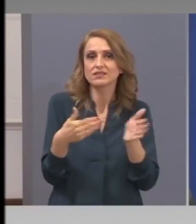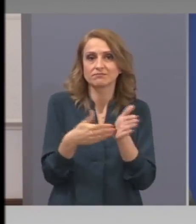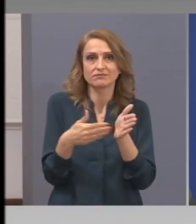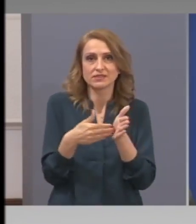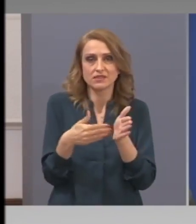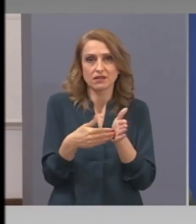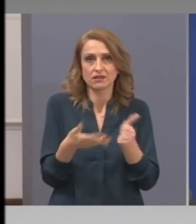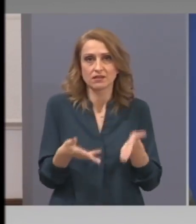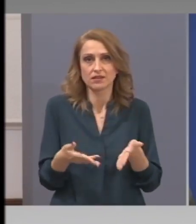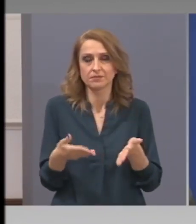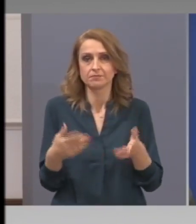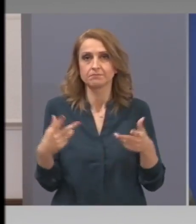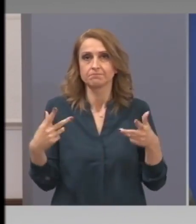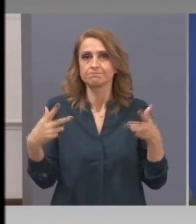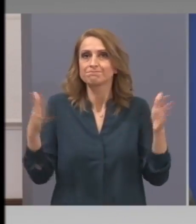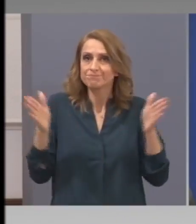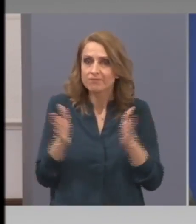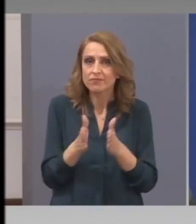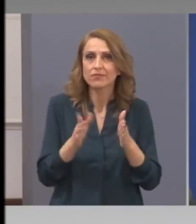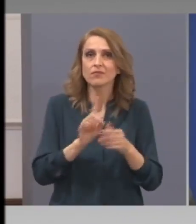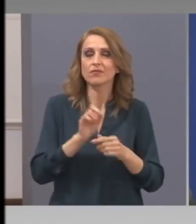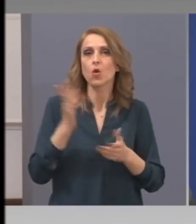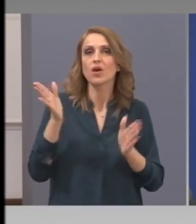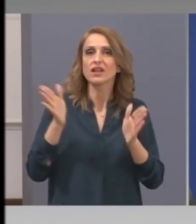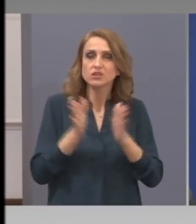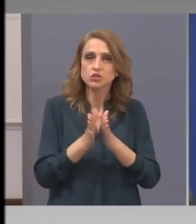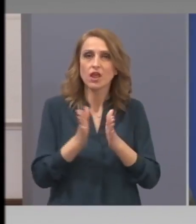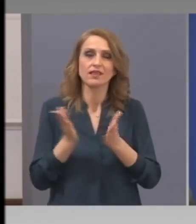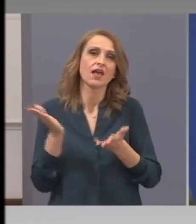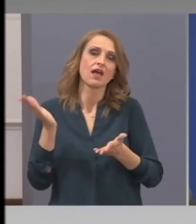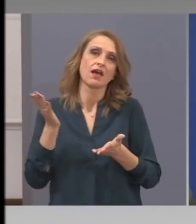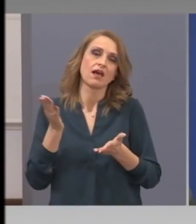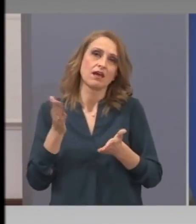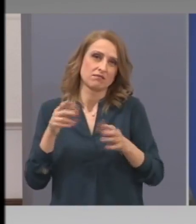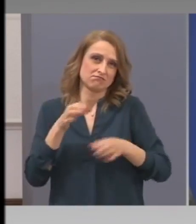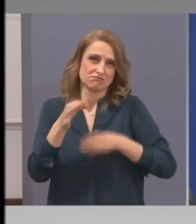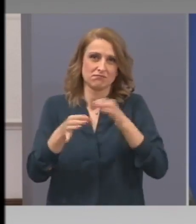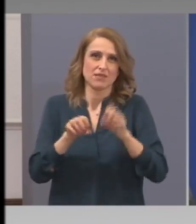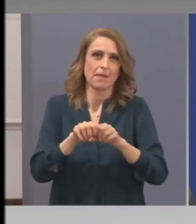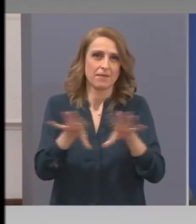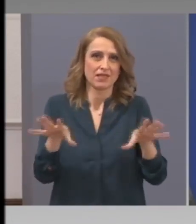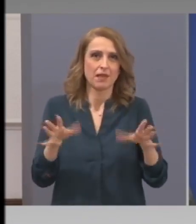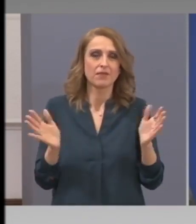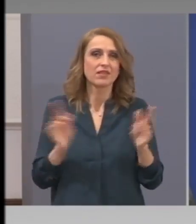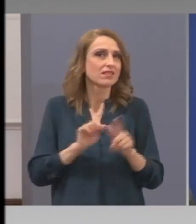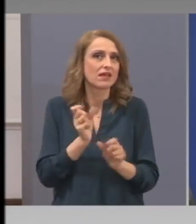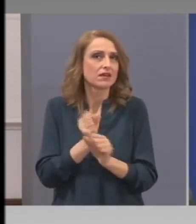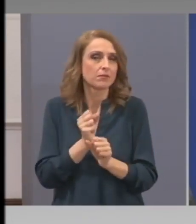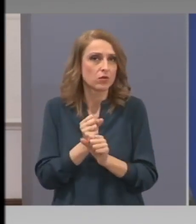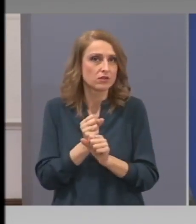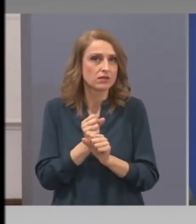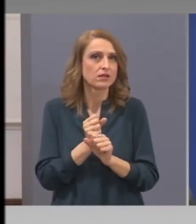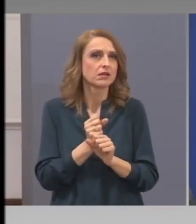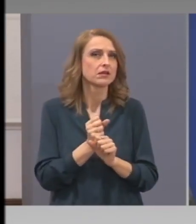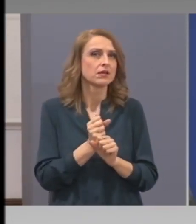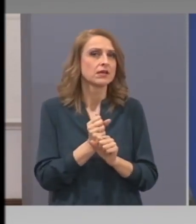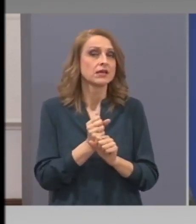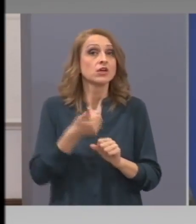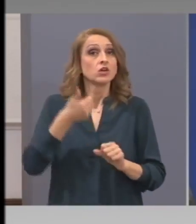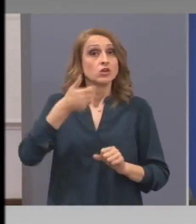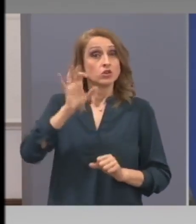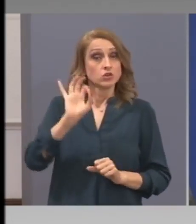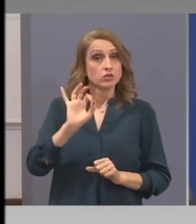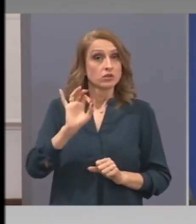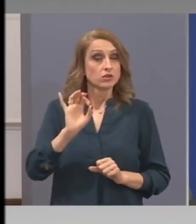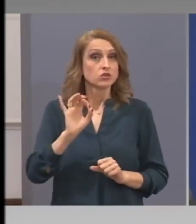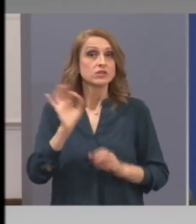на ограниченията, наложени от епидемията, да могат да получават помощ 60% от